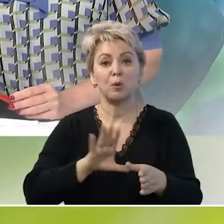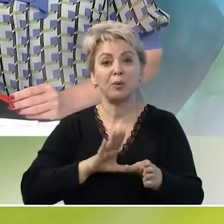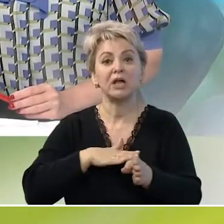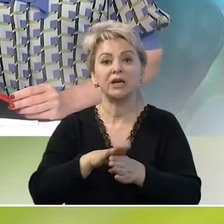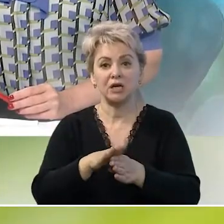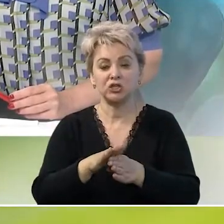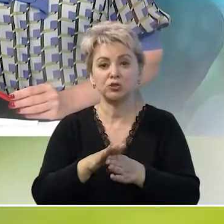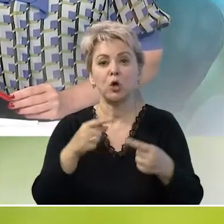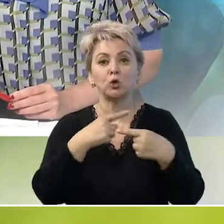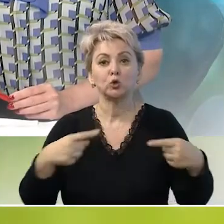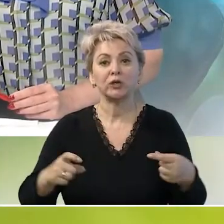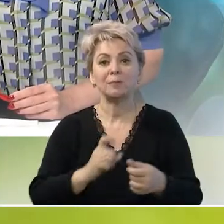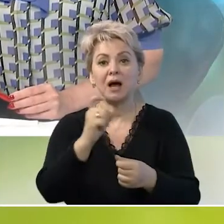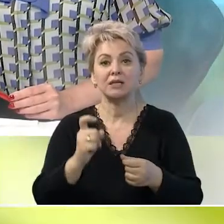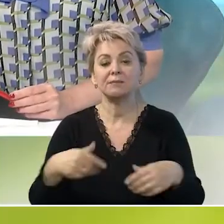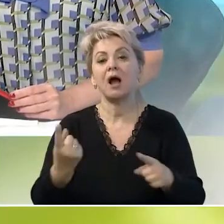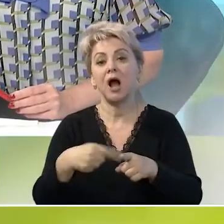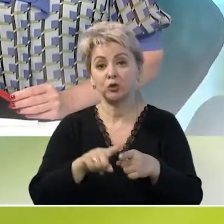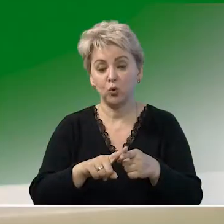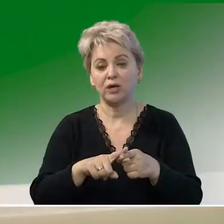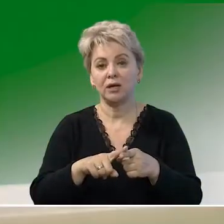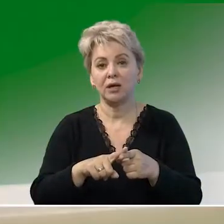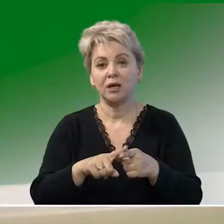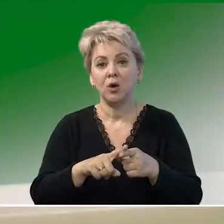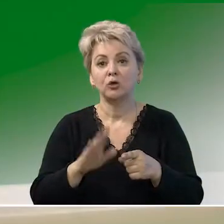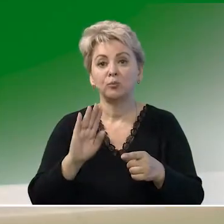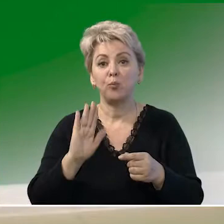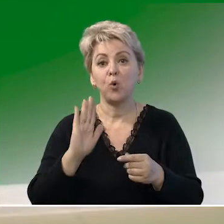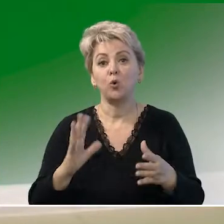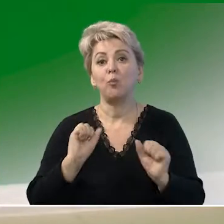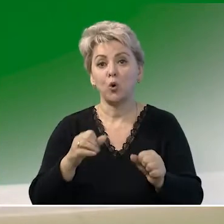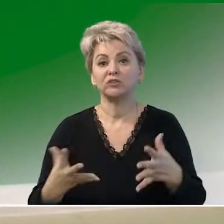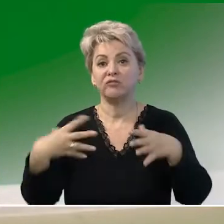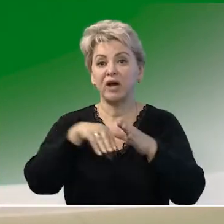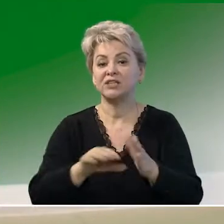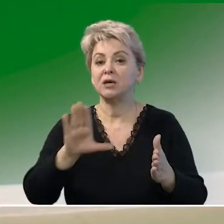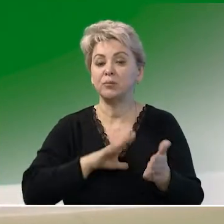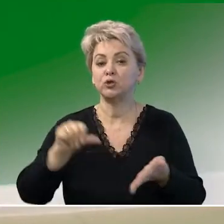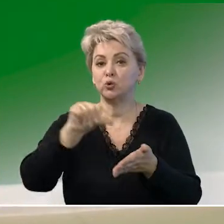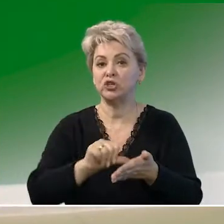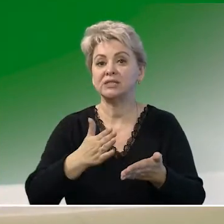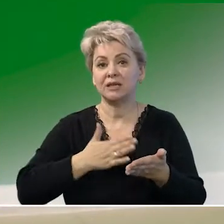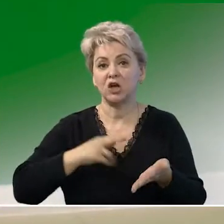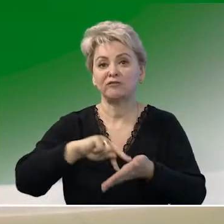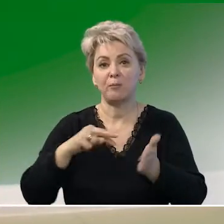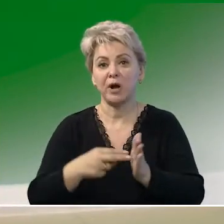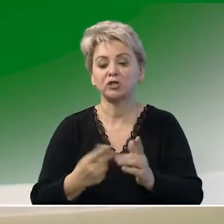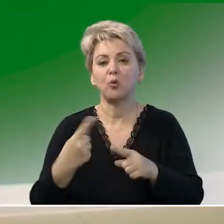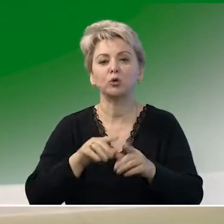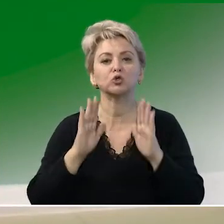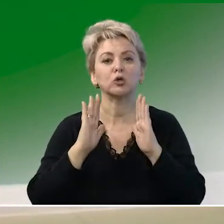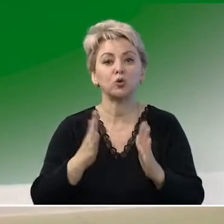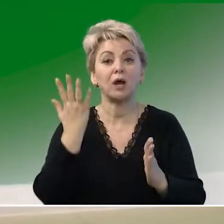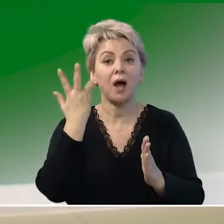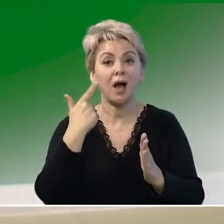реализован, с другими собственниками, которые потенциально могут войти и стать участниками нашего проекта. Потому что